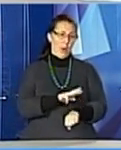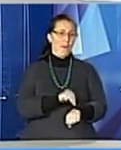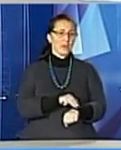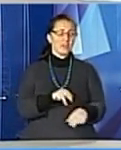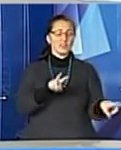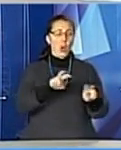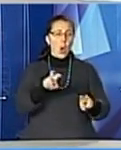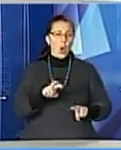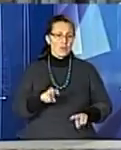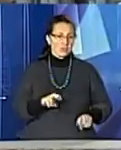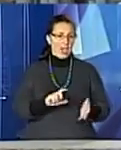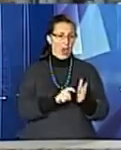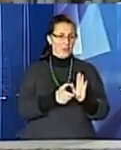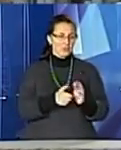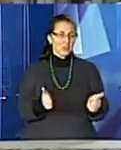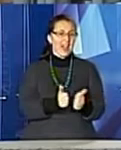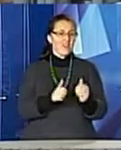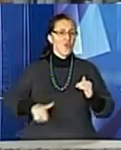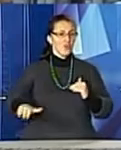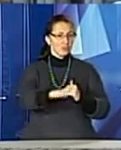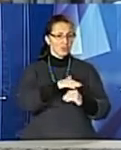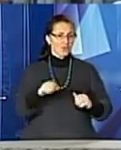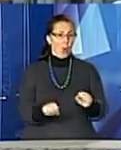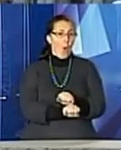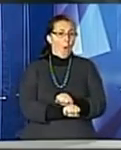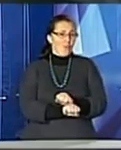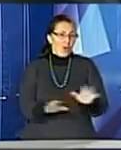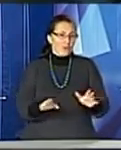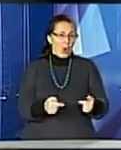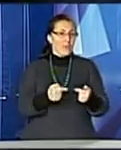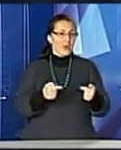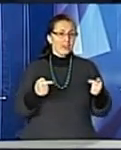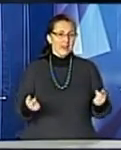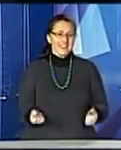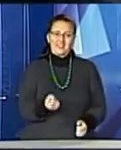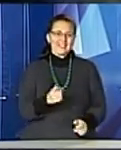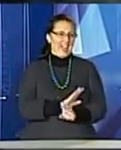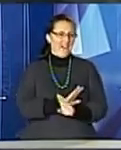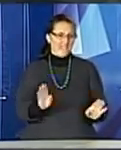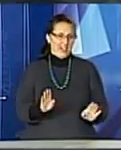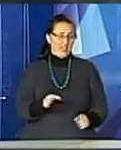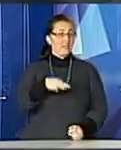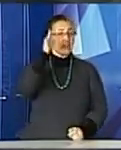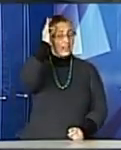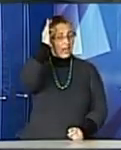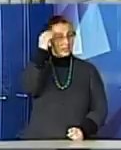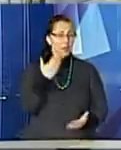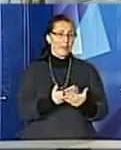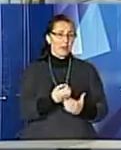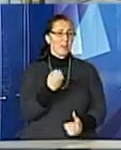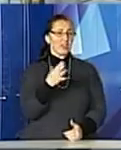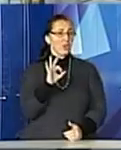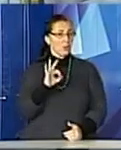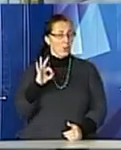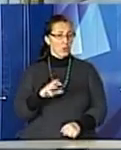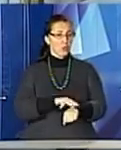обстежили приміщення та прилеглу територію. Вибухонебезпечних предметів не виявили. Нагадаю, близько 15.00. До